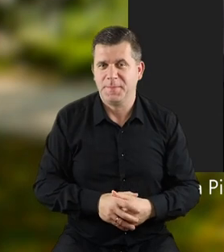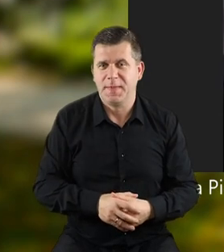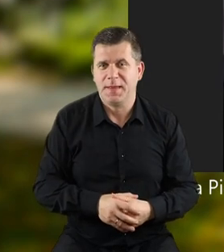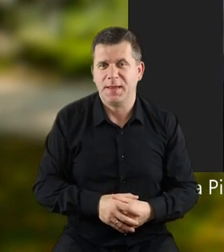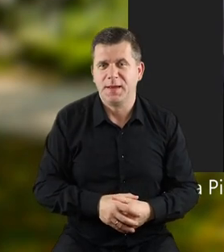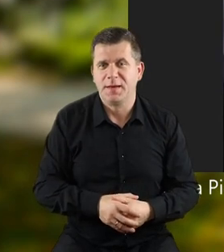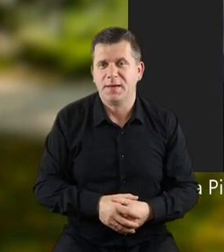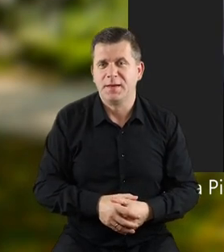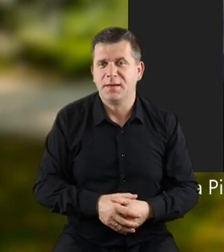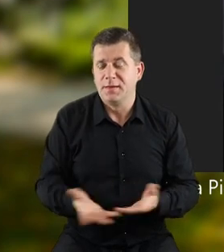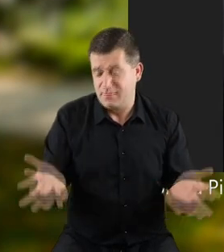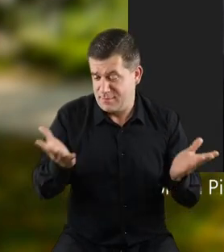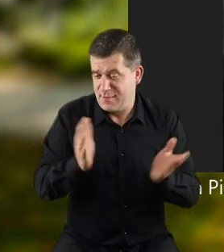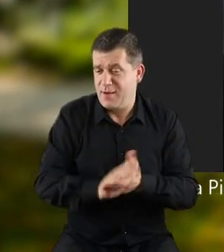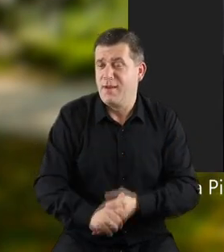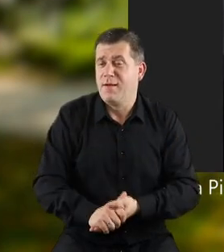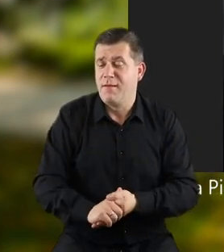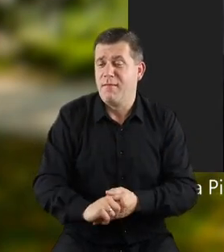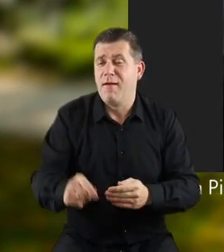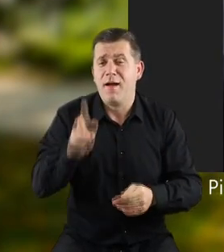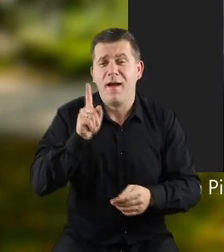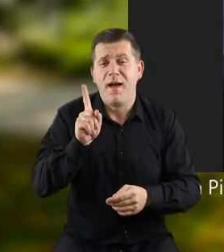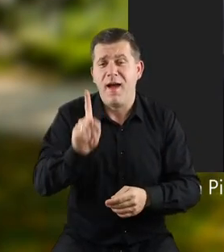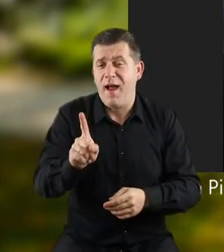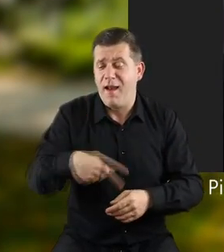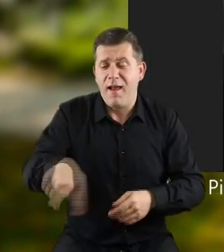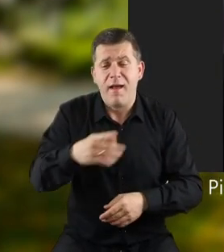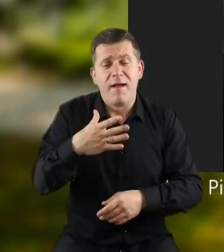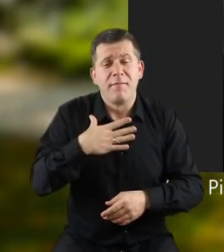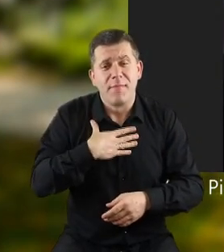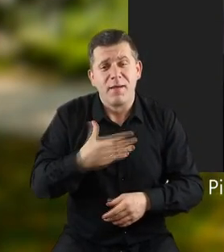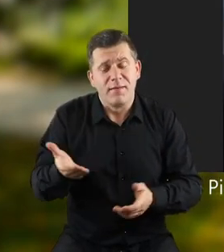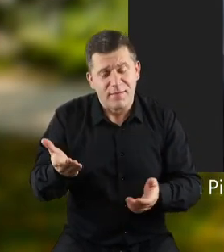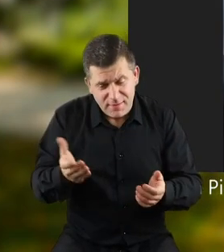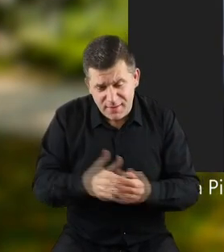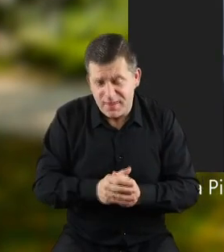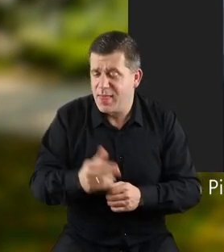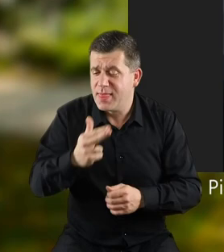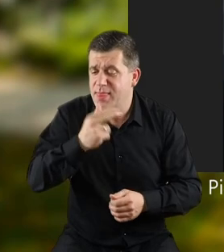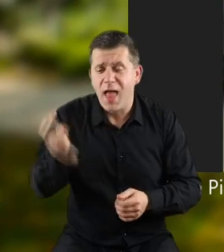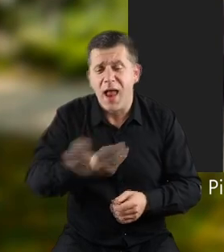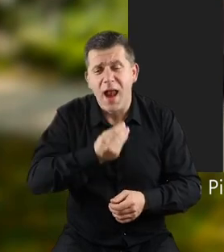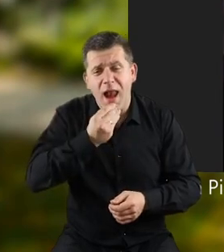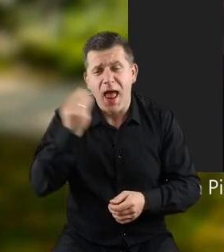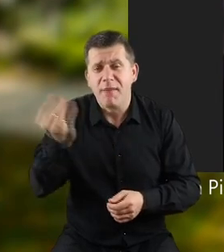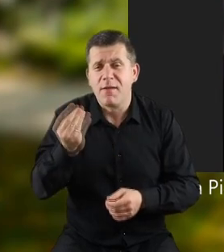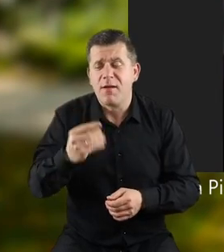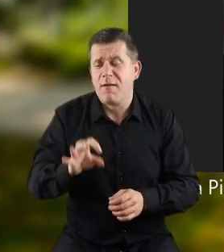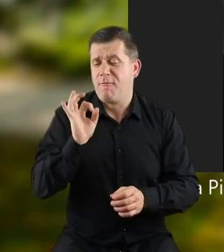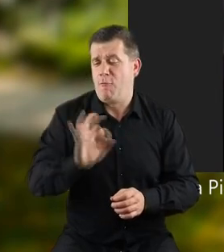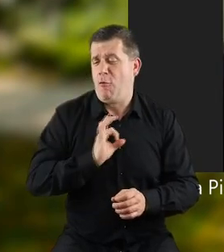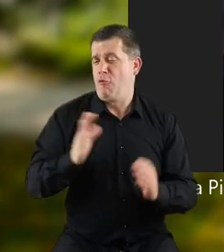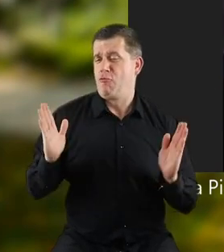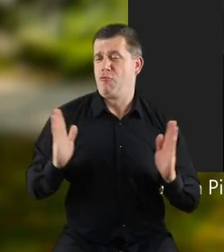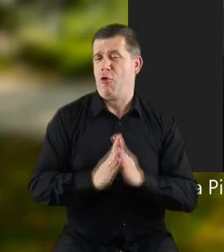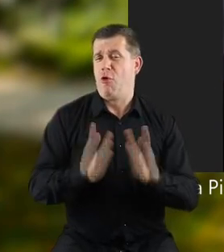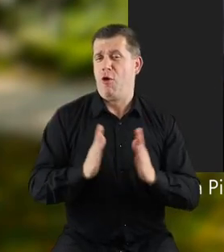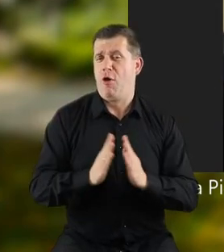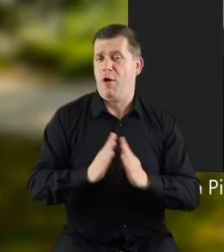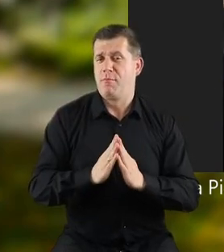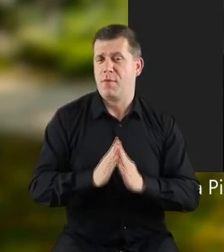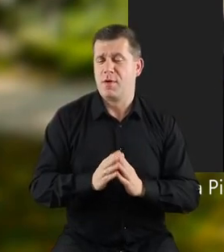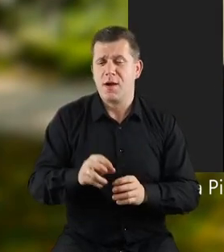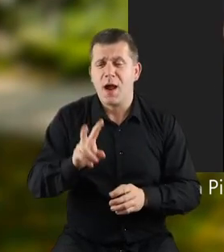powiecie, no komu jak komu, ale takim piasteczkom najlepiej jest w domu.